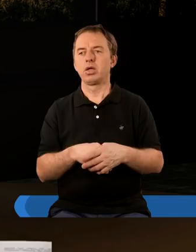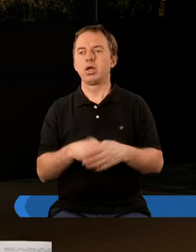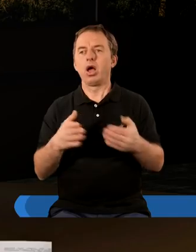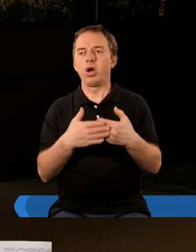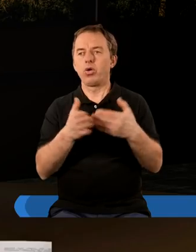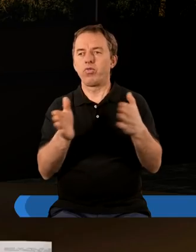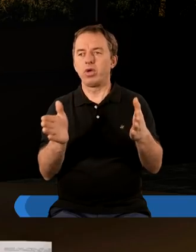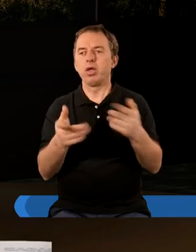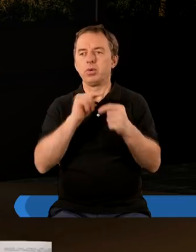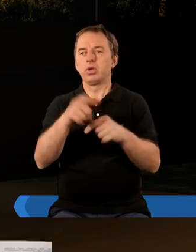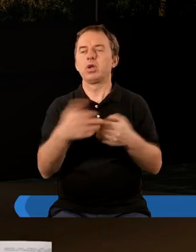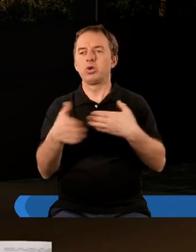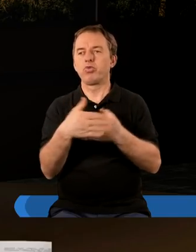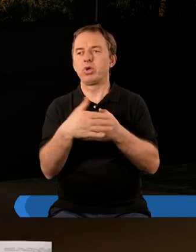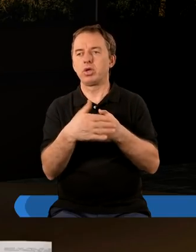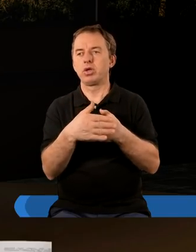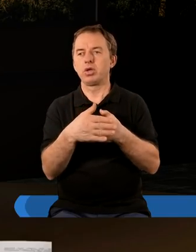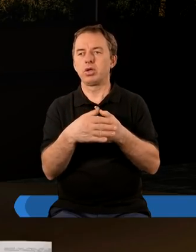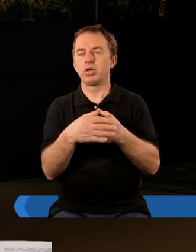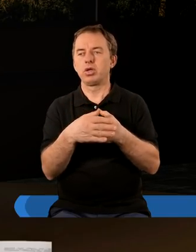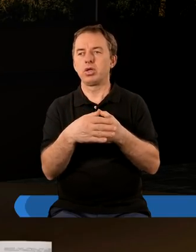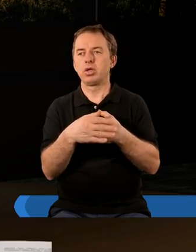otwiera przepraszam przed nimi drzwi